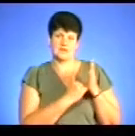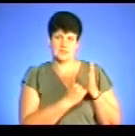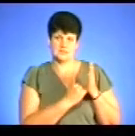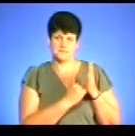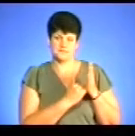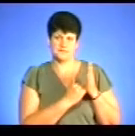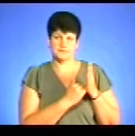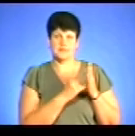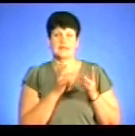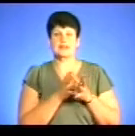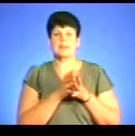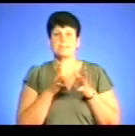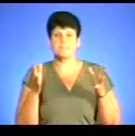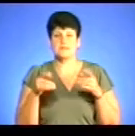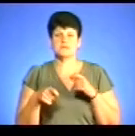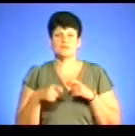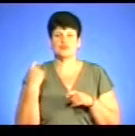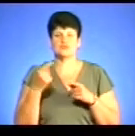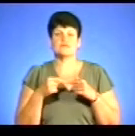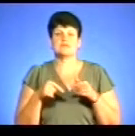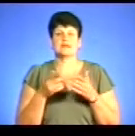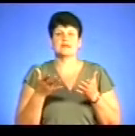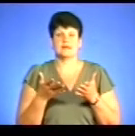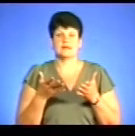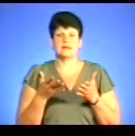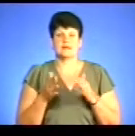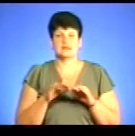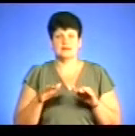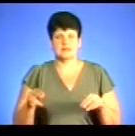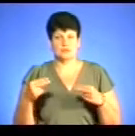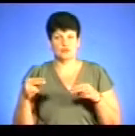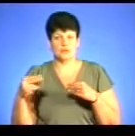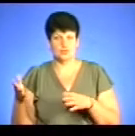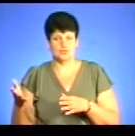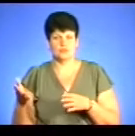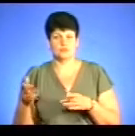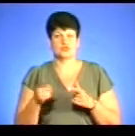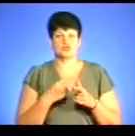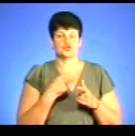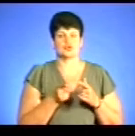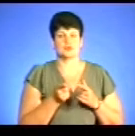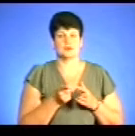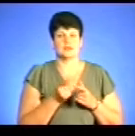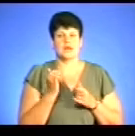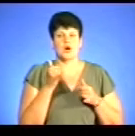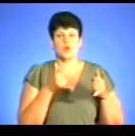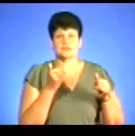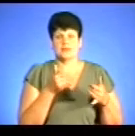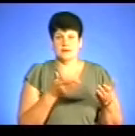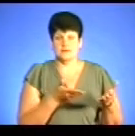найбільше порушень в якій сфері? Неповнолітні, можливо, продають? Чи на розлив?